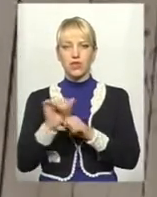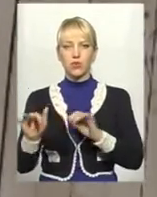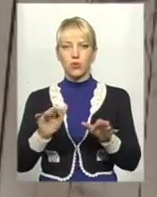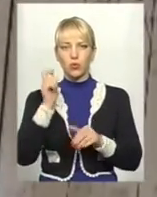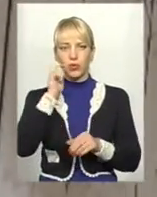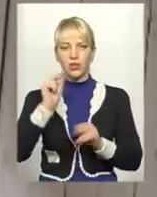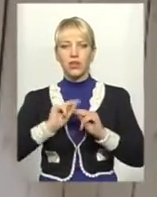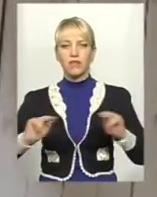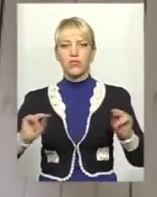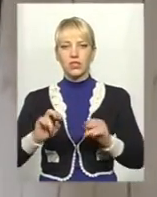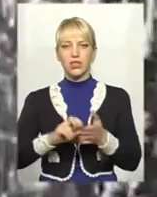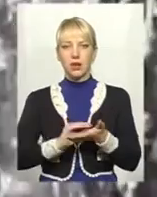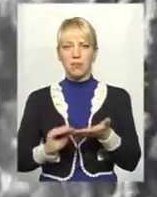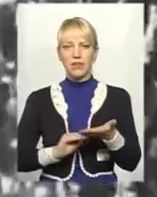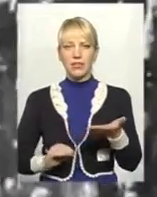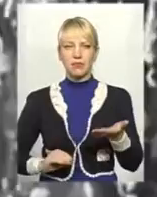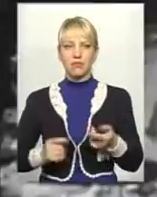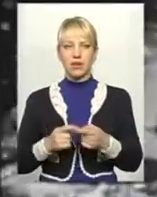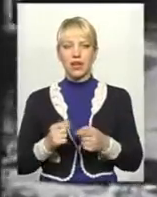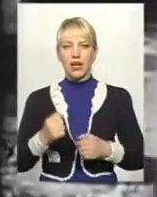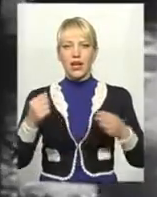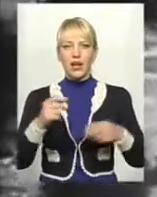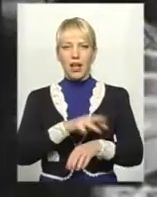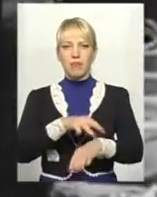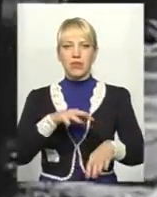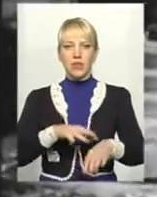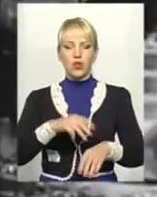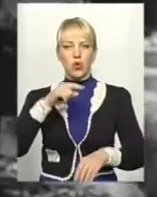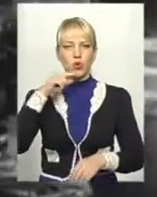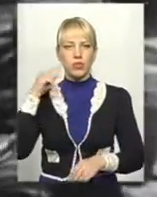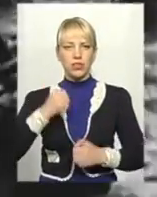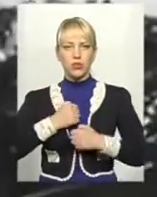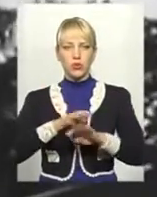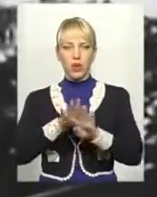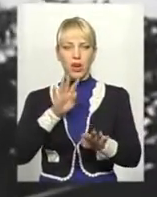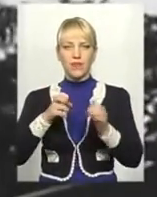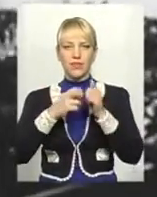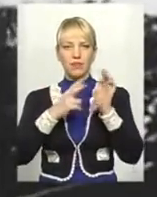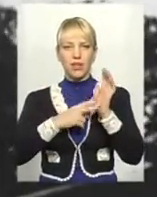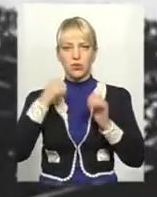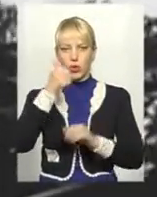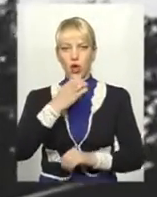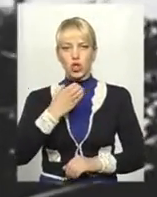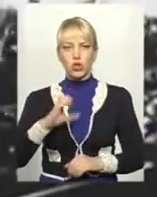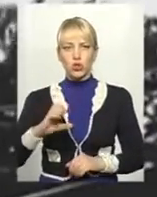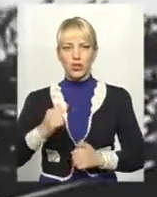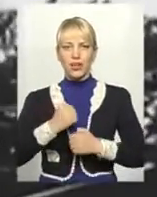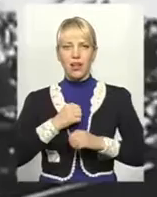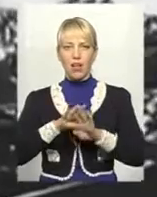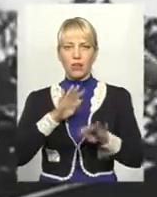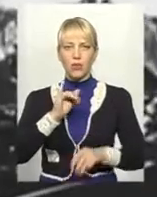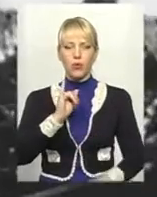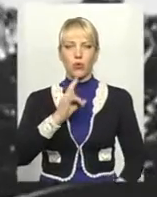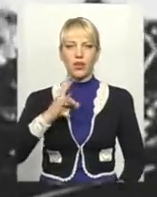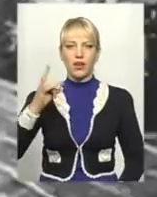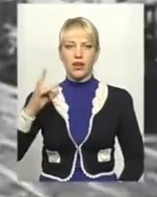вчитель, письменник. Штабськапітан російської армії у 1917 році, сотник армії УНР, майор війська